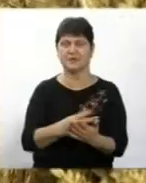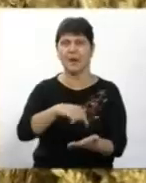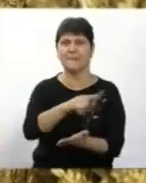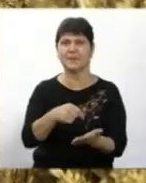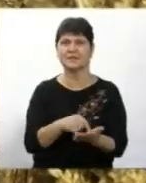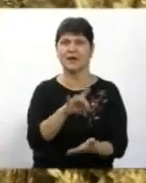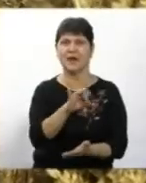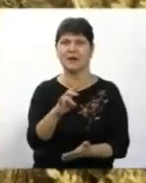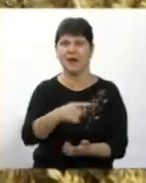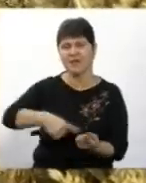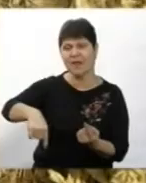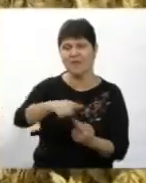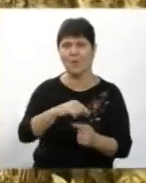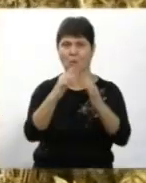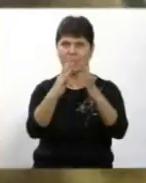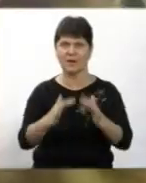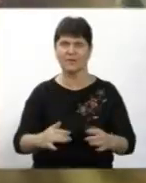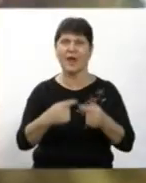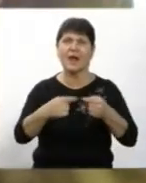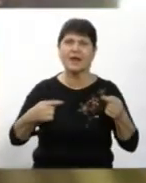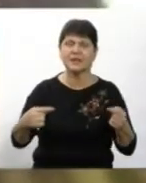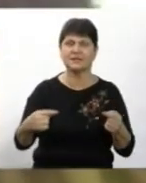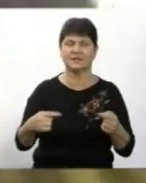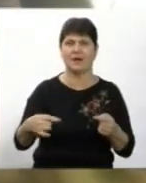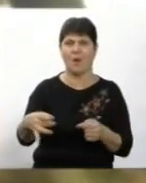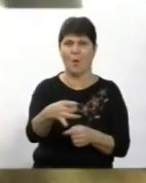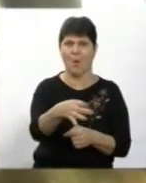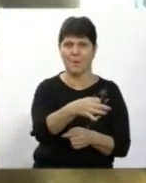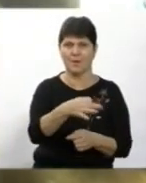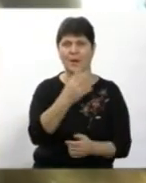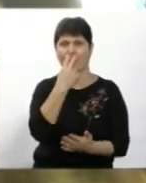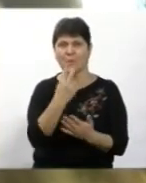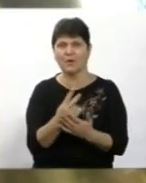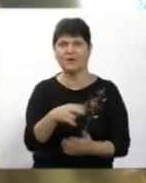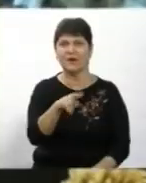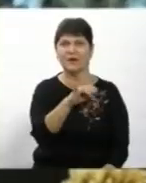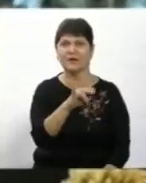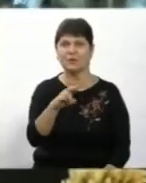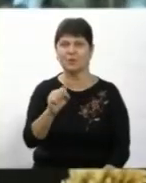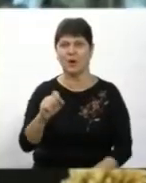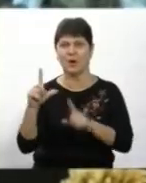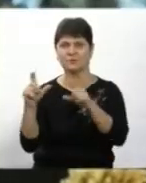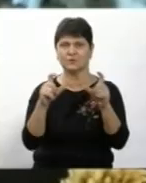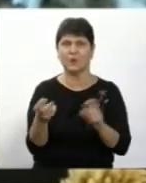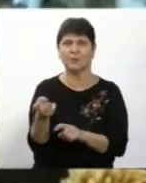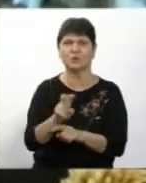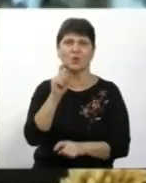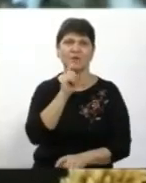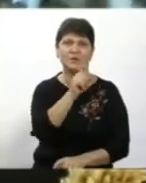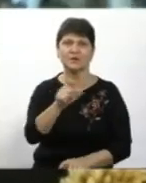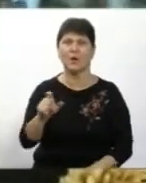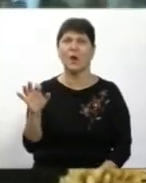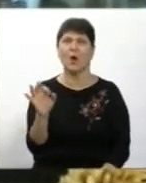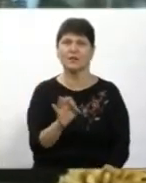Ялинки Їхні автори – майстри з різних регіонів області Подивитися на дідуха і сфотографувати його прийшов вінничанин Олександр